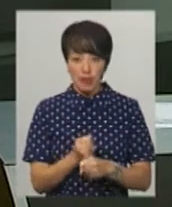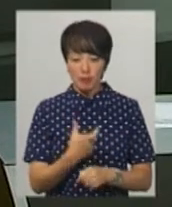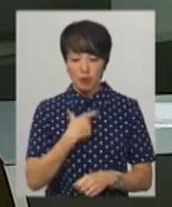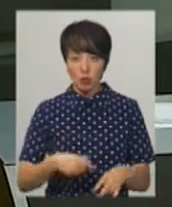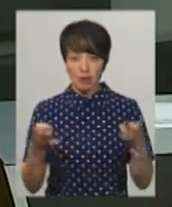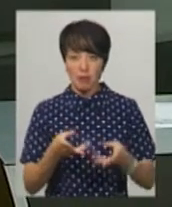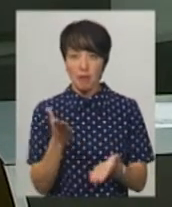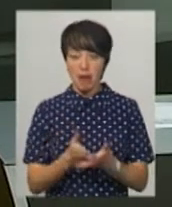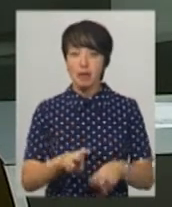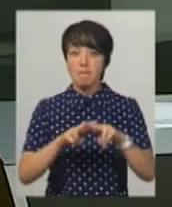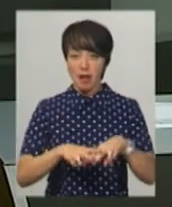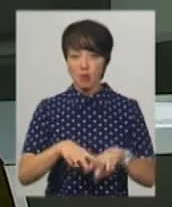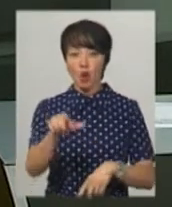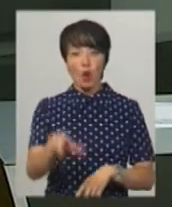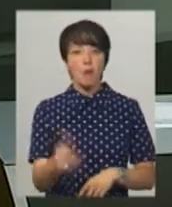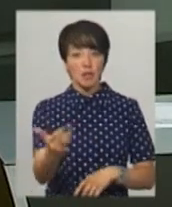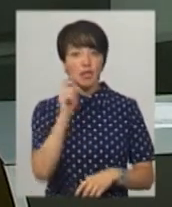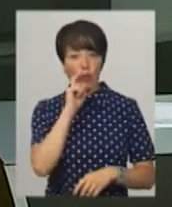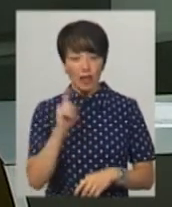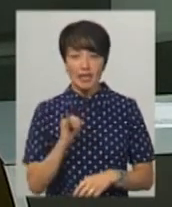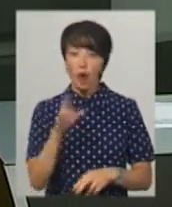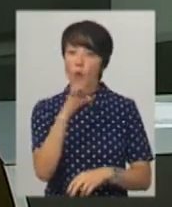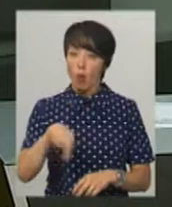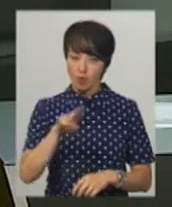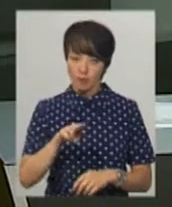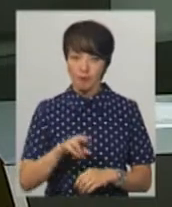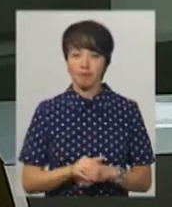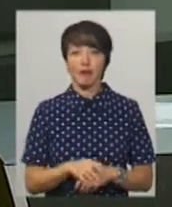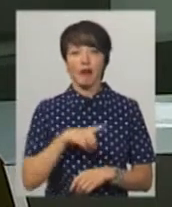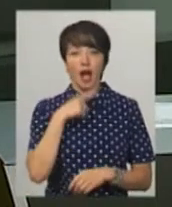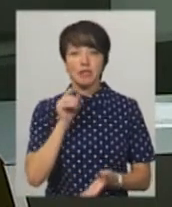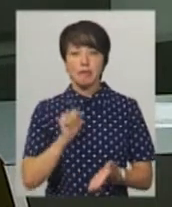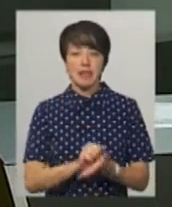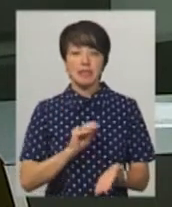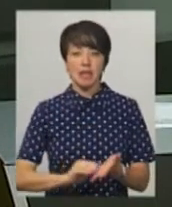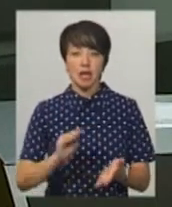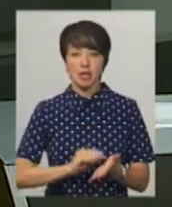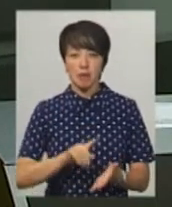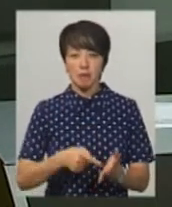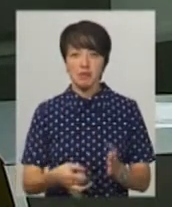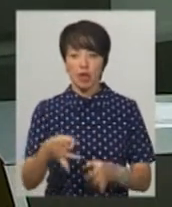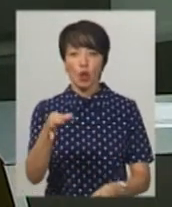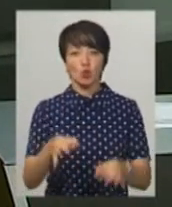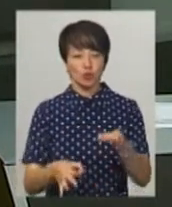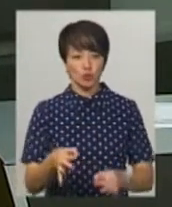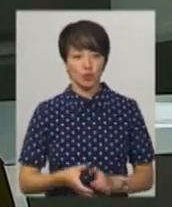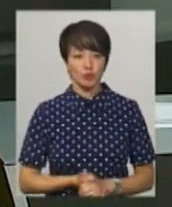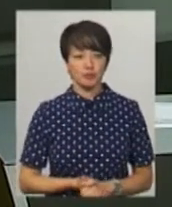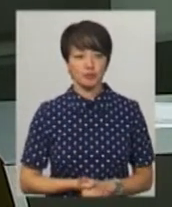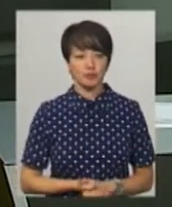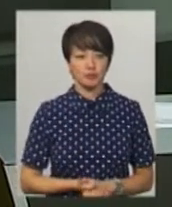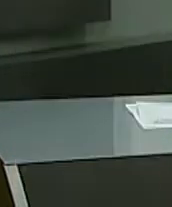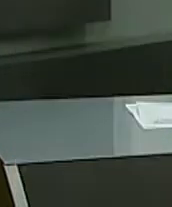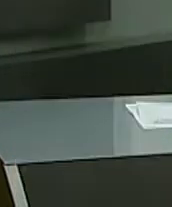собі треба мати паспорт громадянина України та ідентифікаційний код, каже прес-секретар Хмельницького міськрайонного суду Алла Плінська.